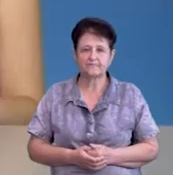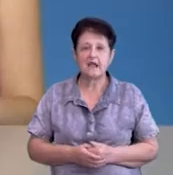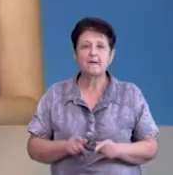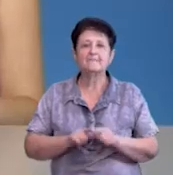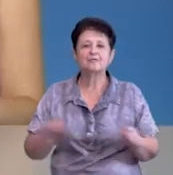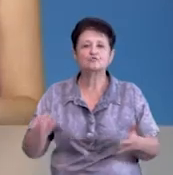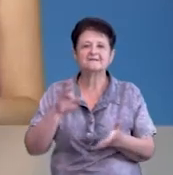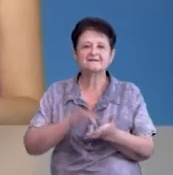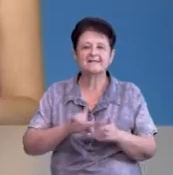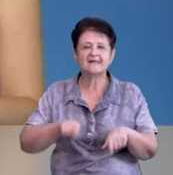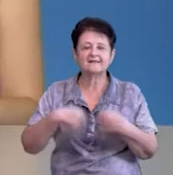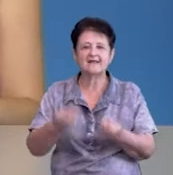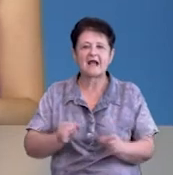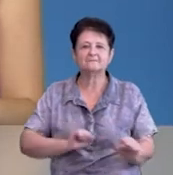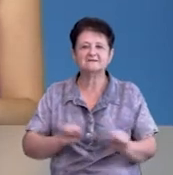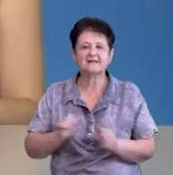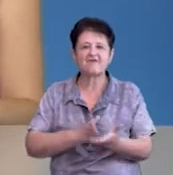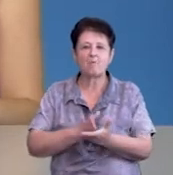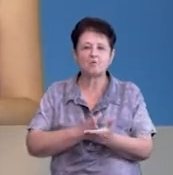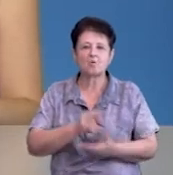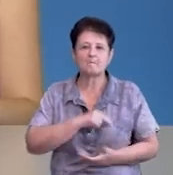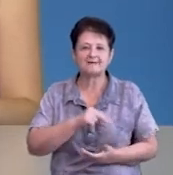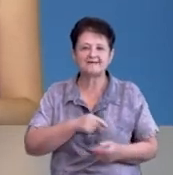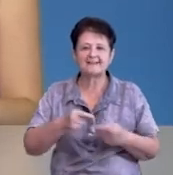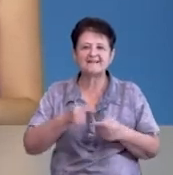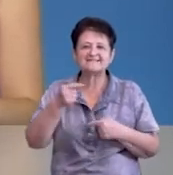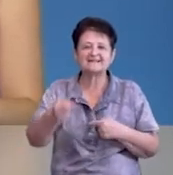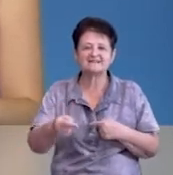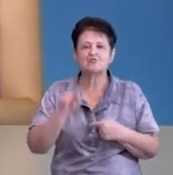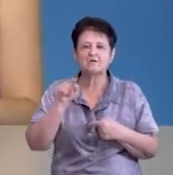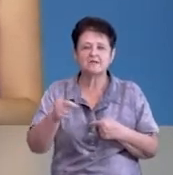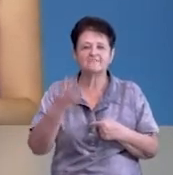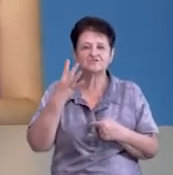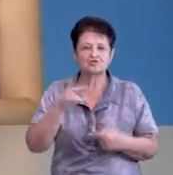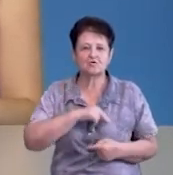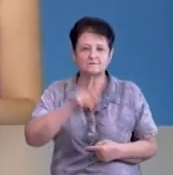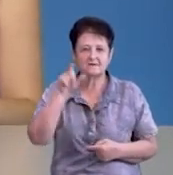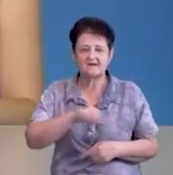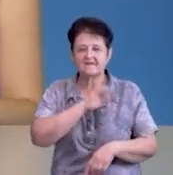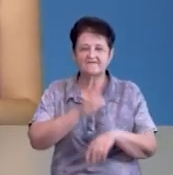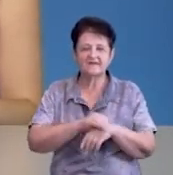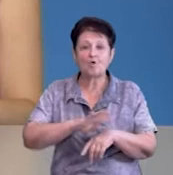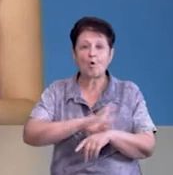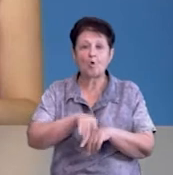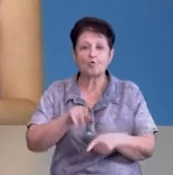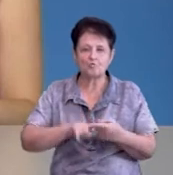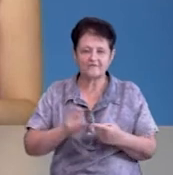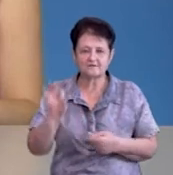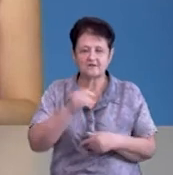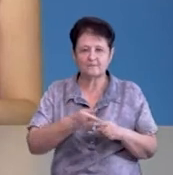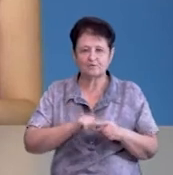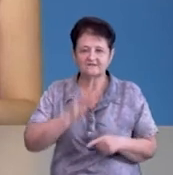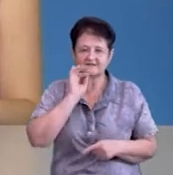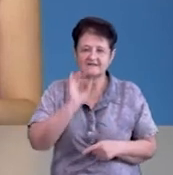Прилуцький центр надання адміністративних послуг працює дистанційно. Там у чотирьох співробітниць виявили коронавірус. Про це